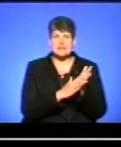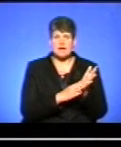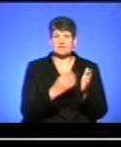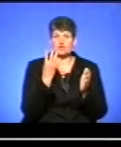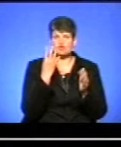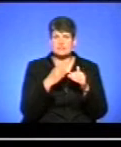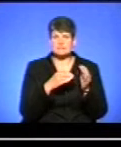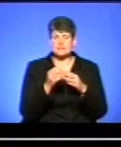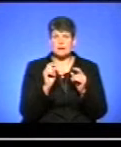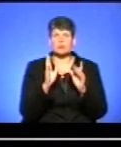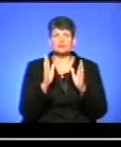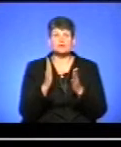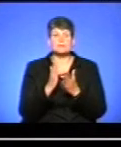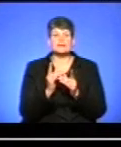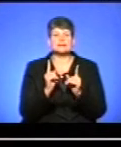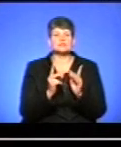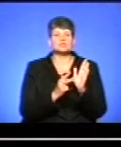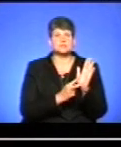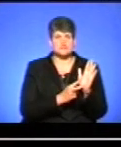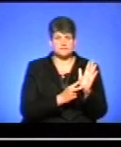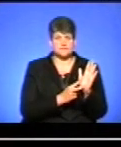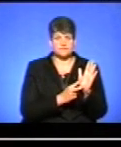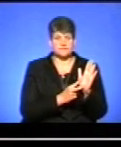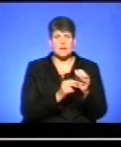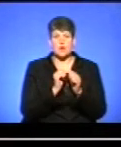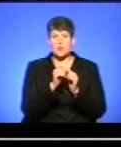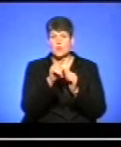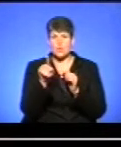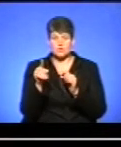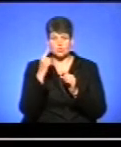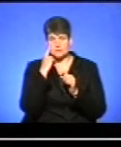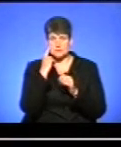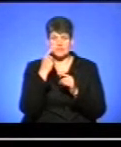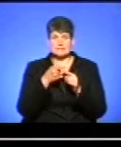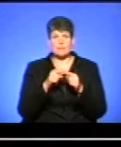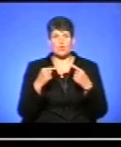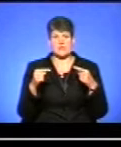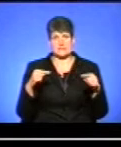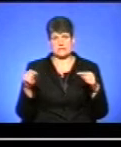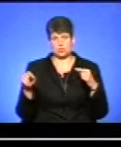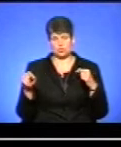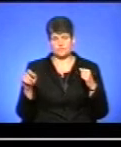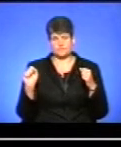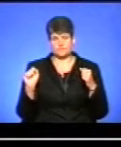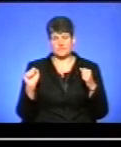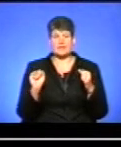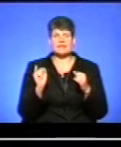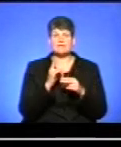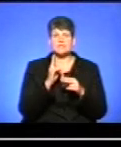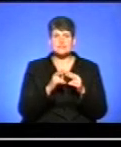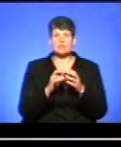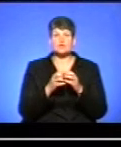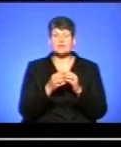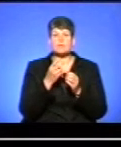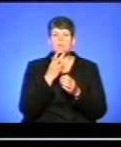спеціальності ми будемо мати сім. Кожен оцінює це по-різному. І в кінцевому результаті ми